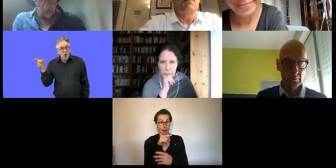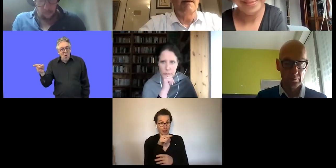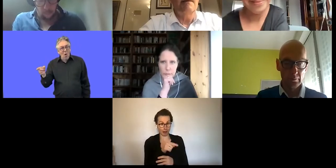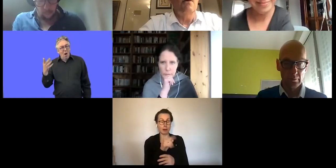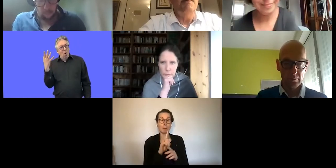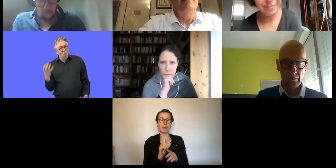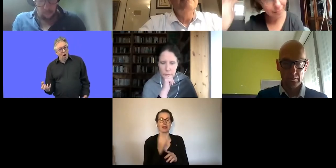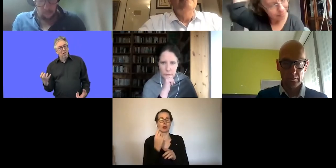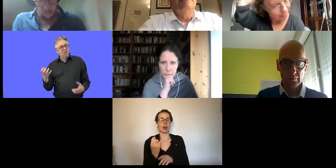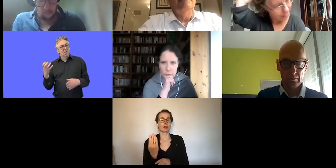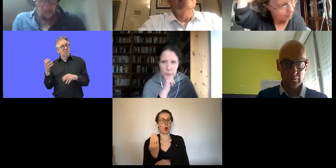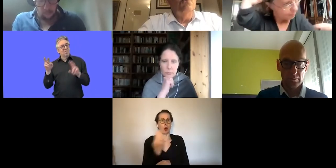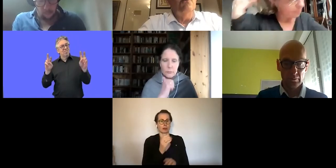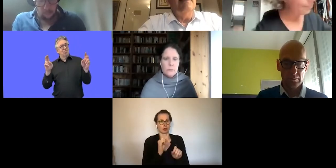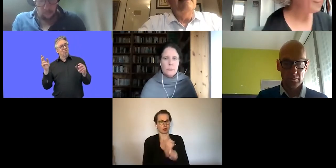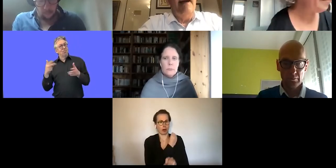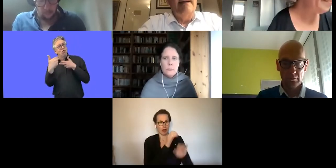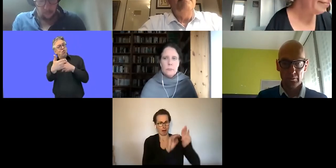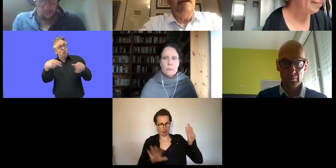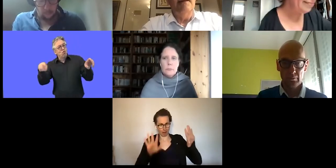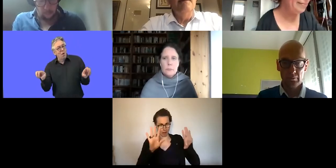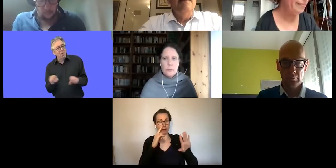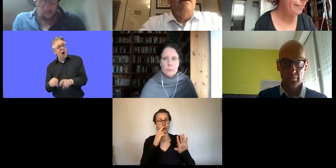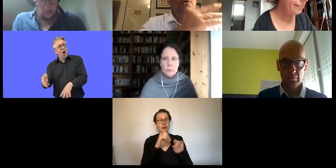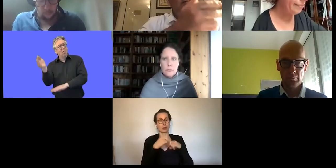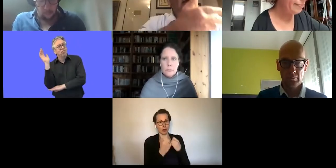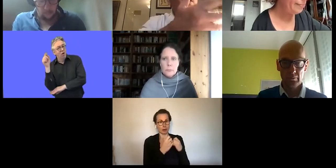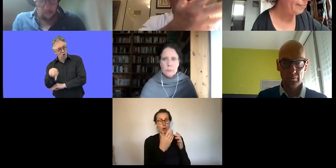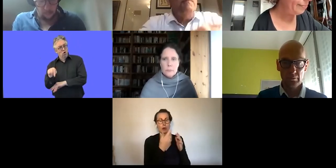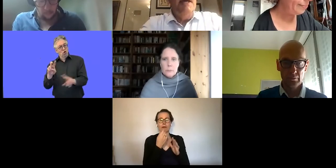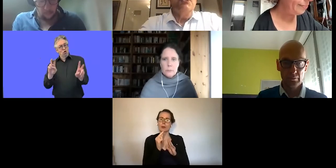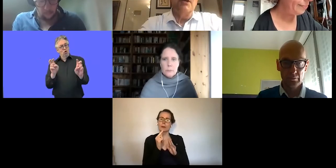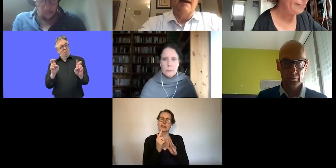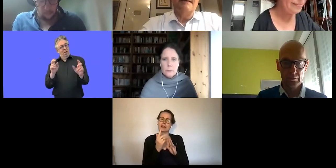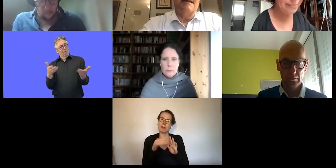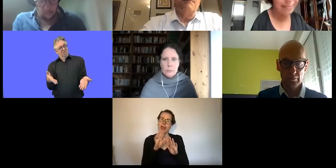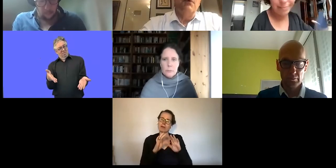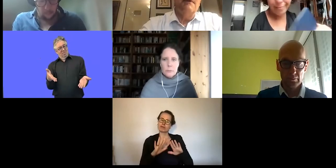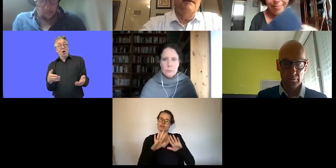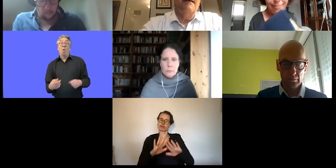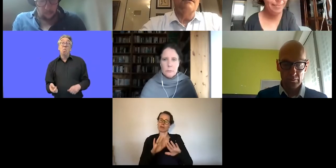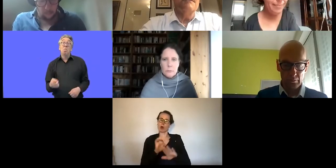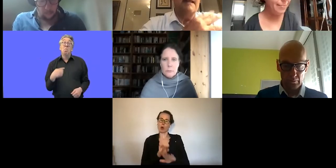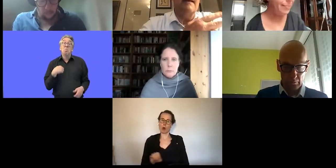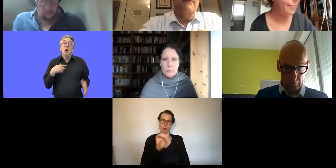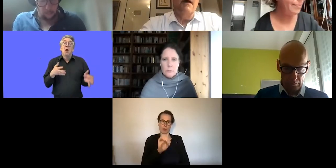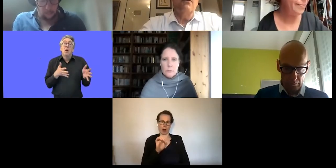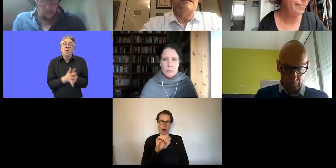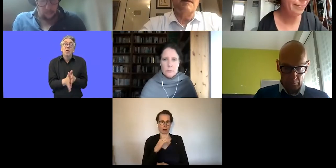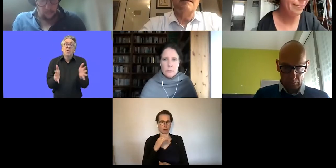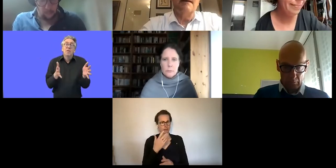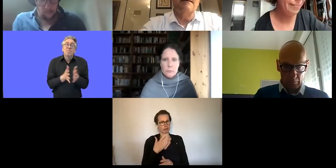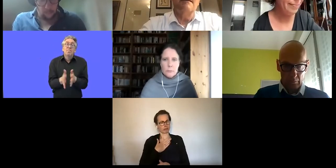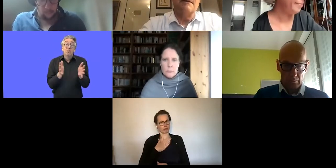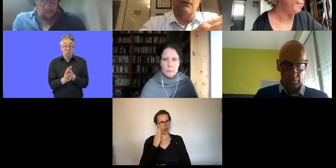zu sprechen komme, doch einige allgemeine östeuropäische Ansatzpunkte aus meiner Erfahrung